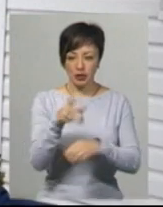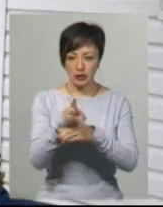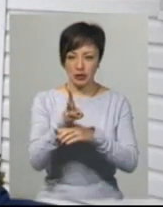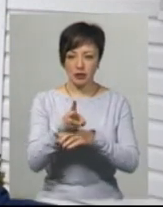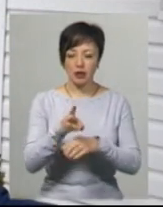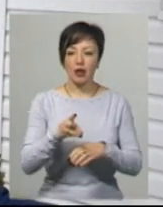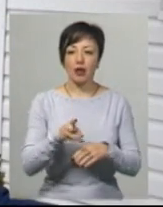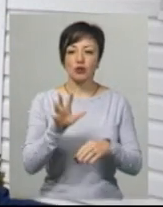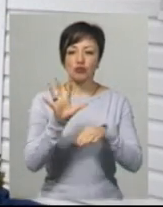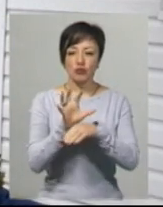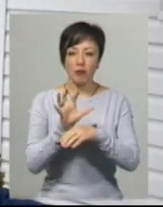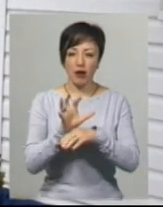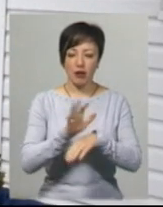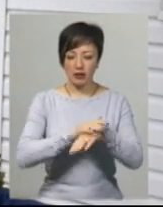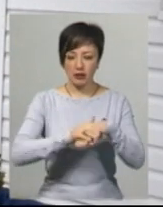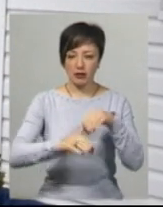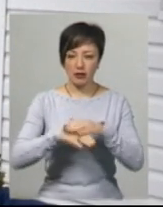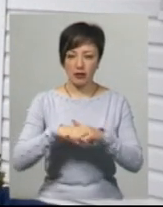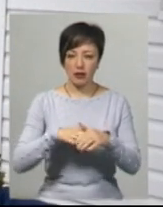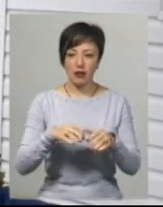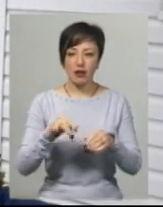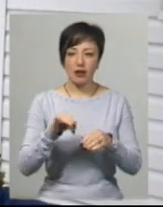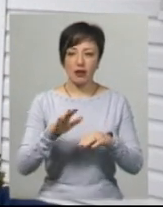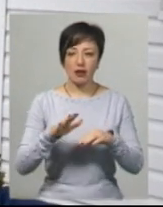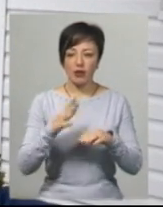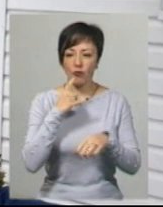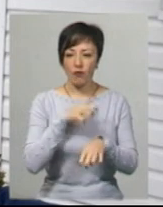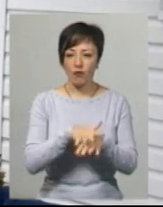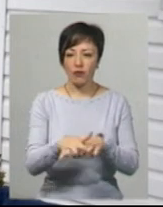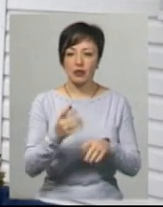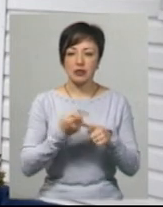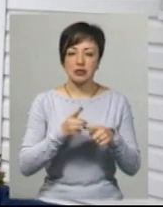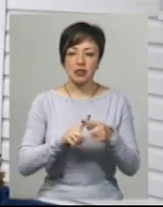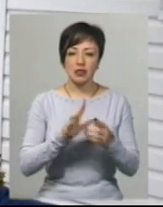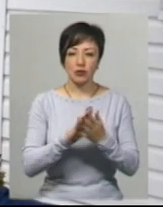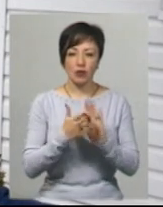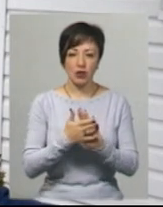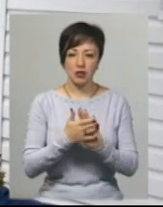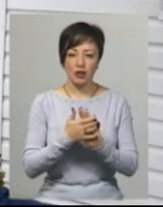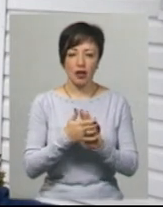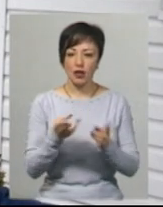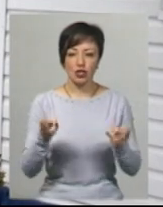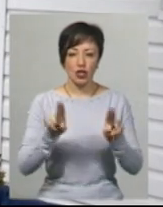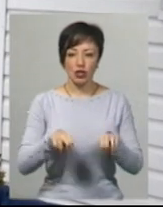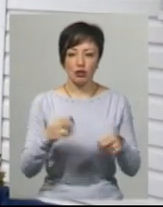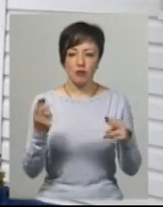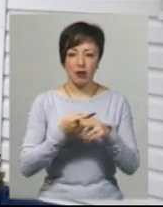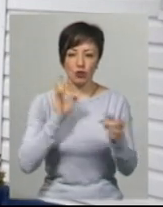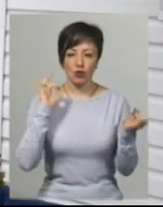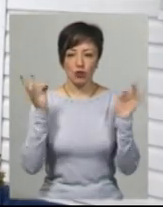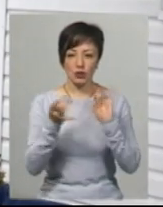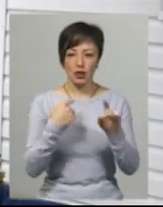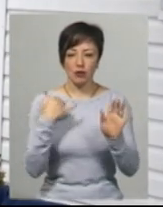відео. Собаки повністю в кров стерті лапи. І, звичайно, ця ситуація не могла залишитися без розголосу. Я